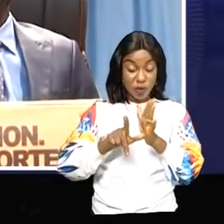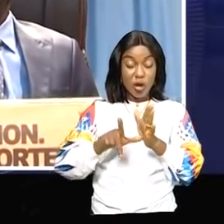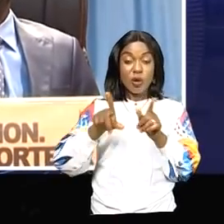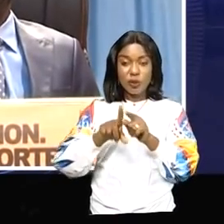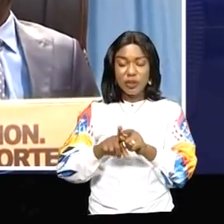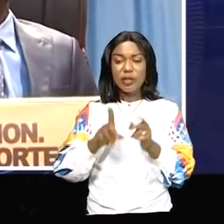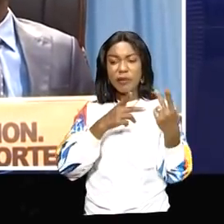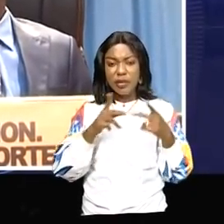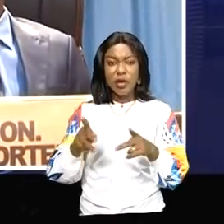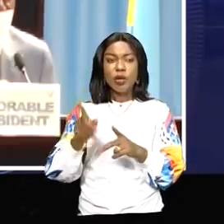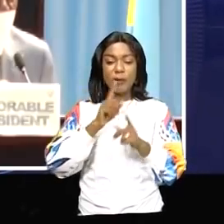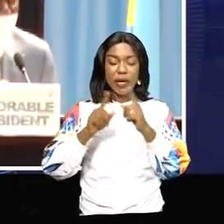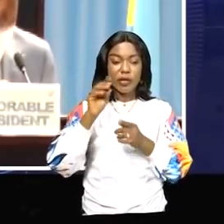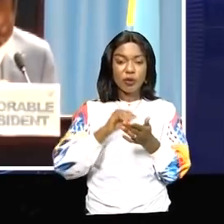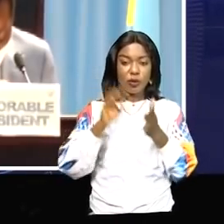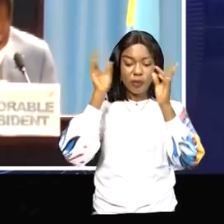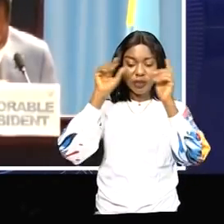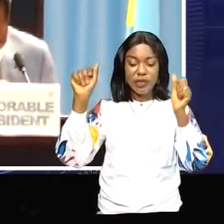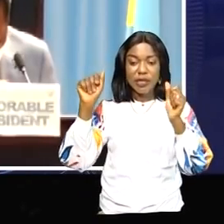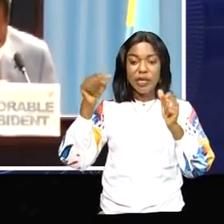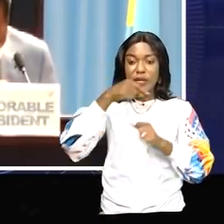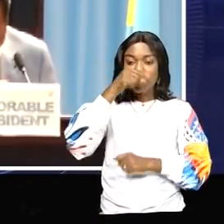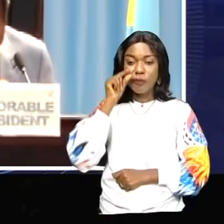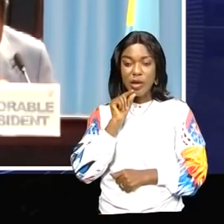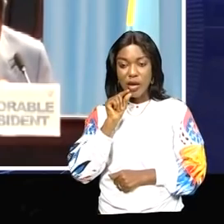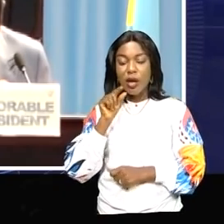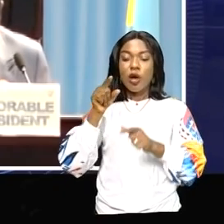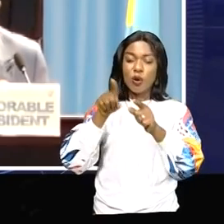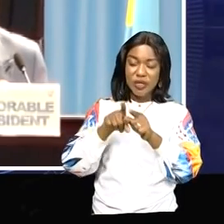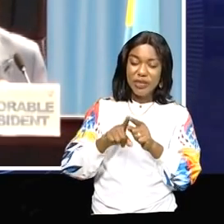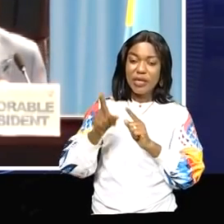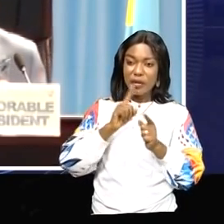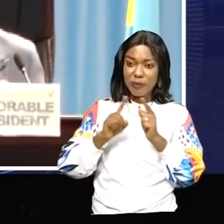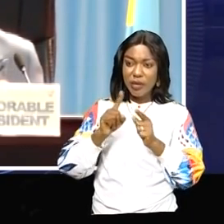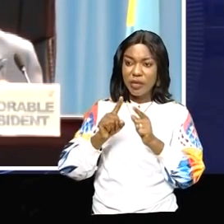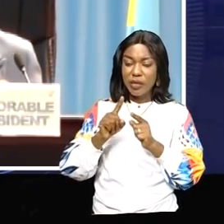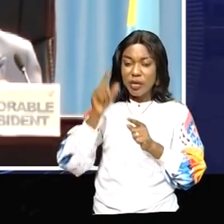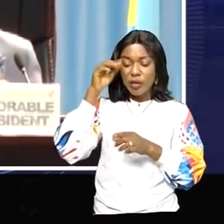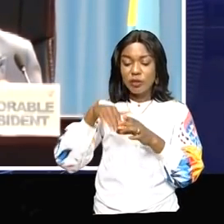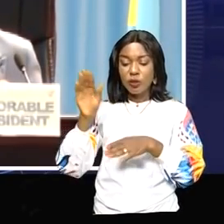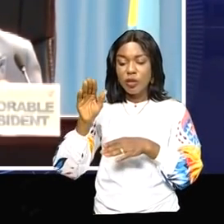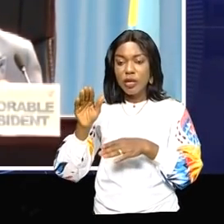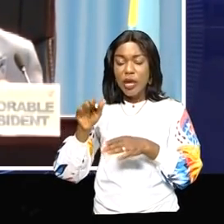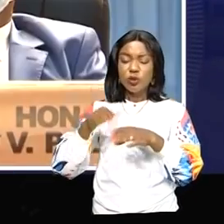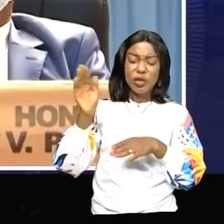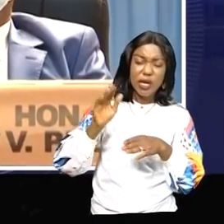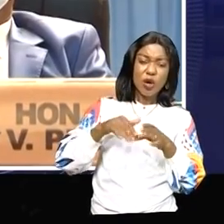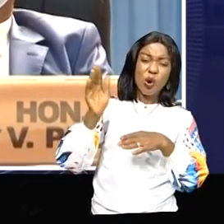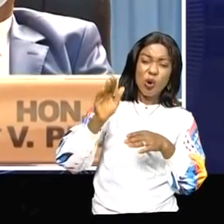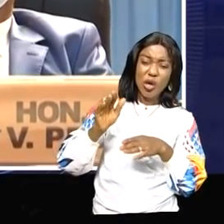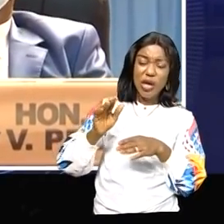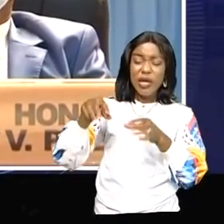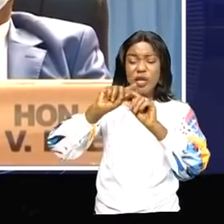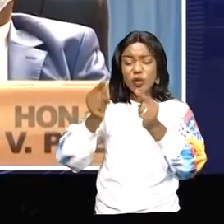plénière, la phrase assassine du président de l'Assemblée nationale, Christophe Mbosokodiaponga, sortait des groupes armés, a tout de même été